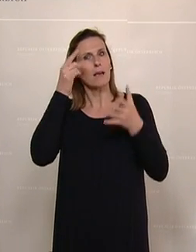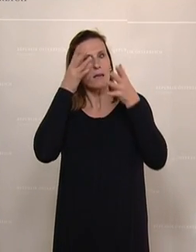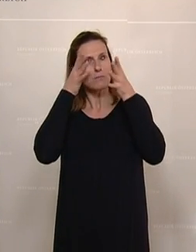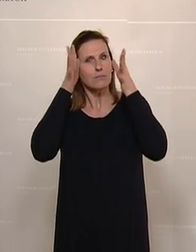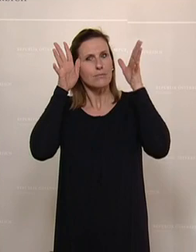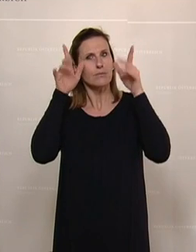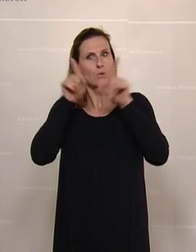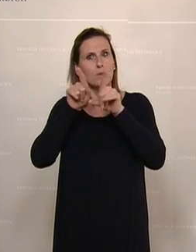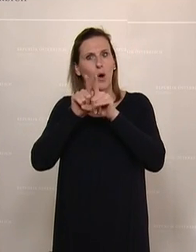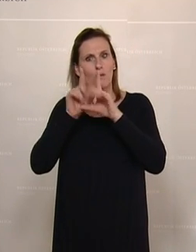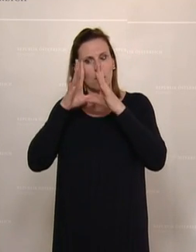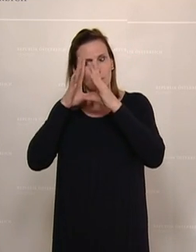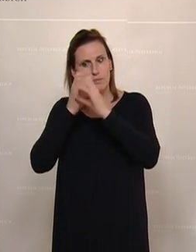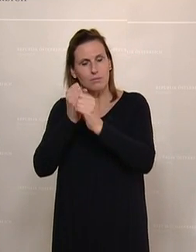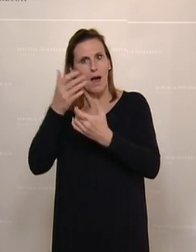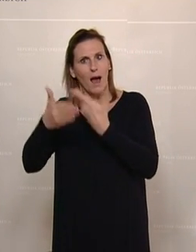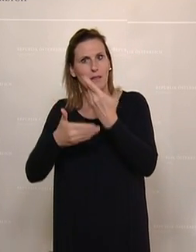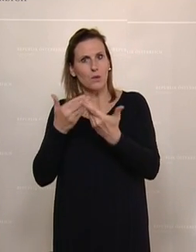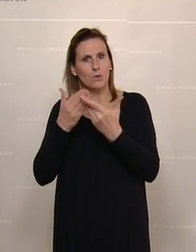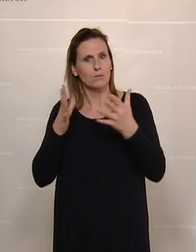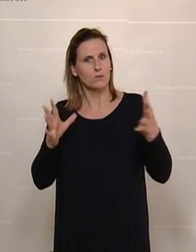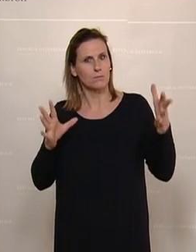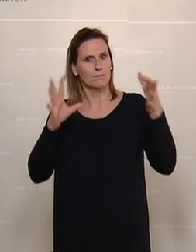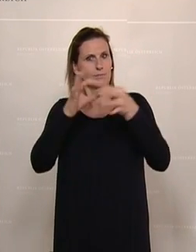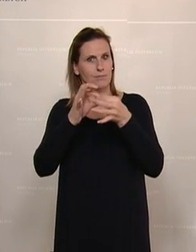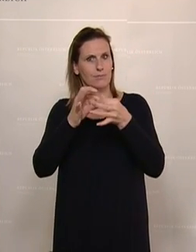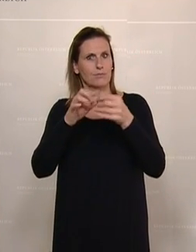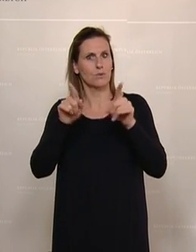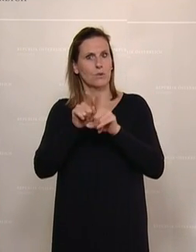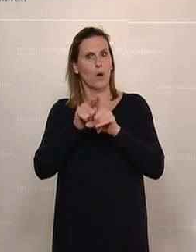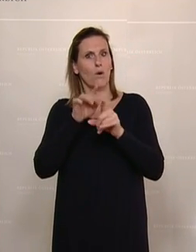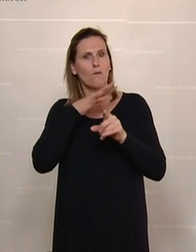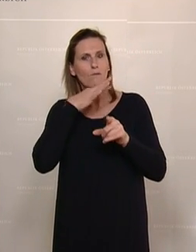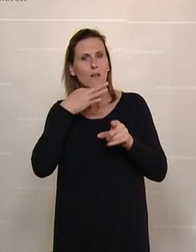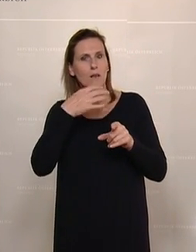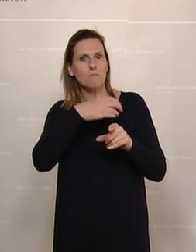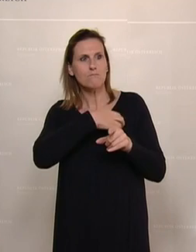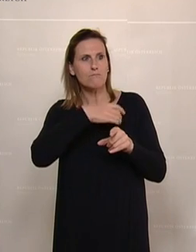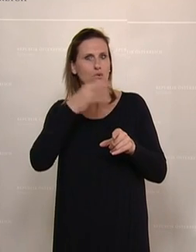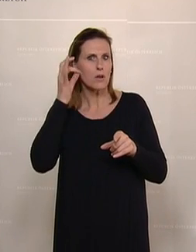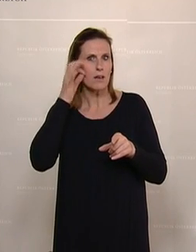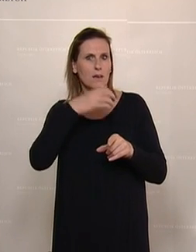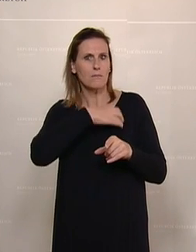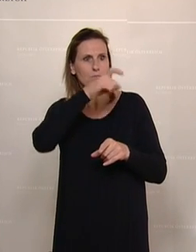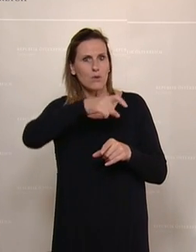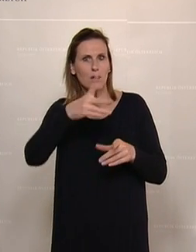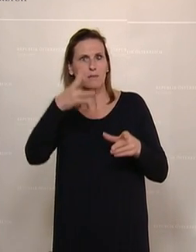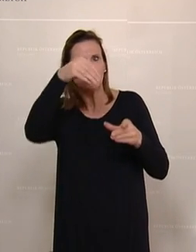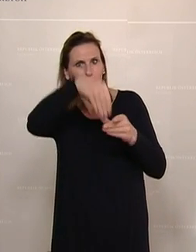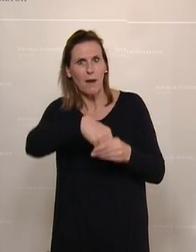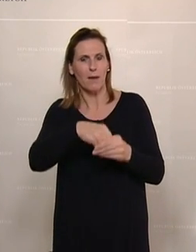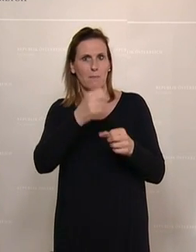Handeln. Es geht um eine breite Bürgerinnen- und Bürgerbeteiligung. Es geht um die